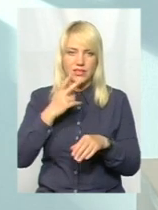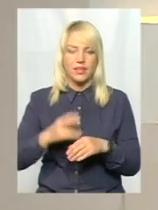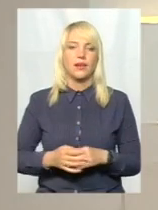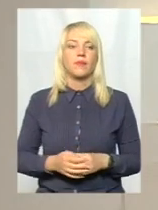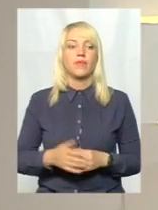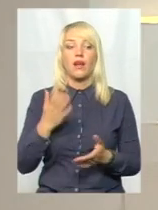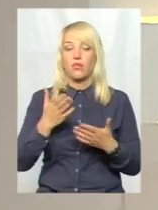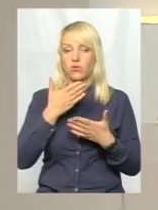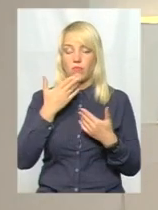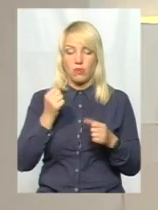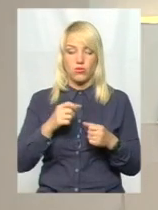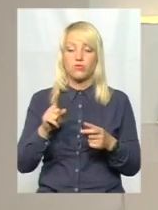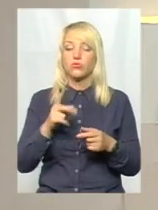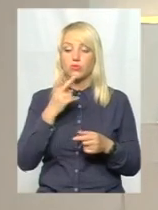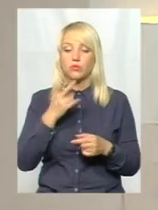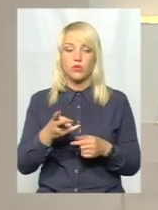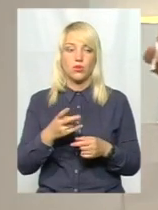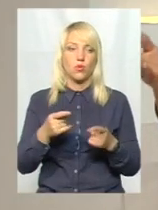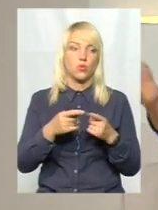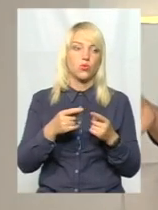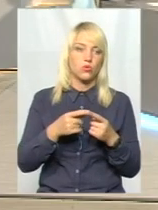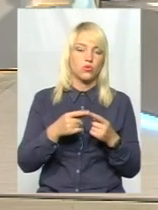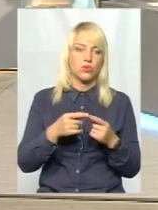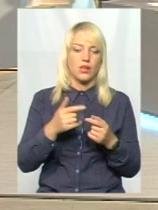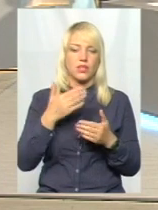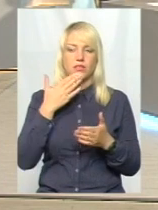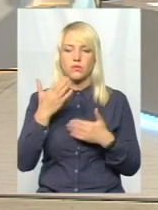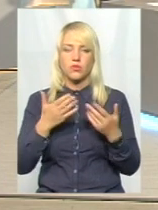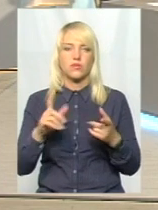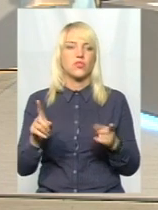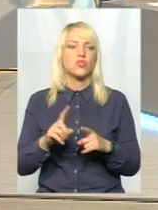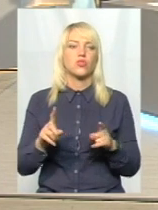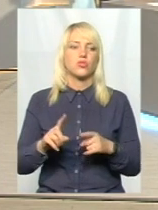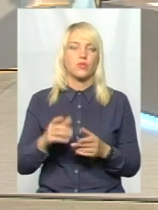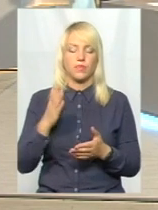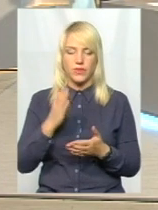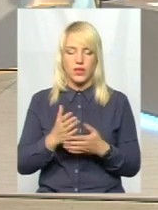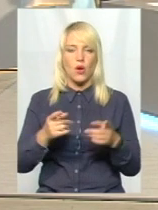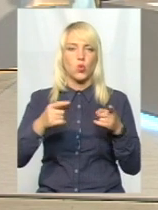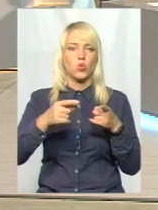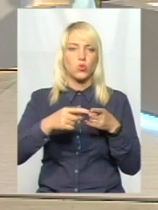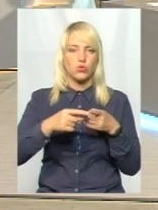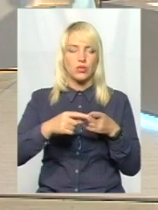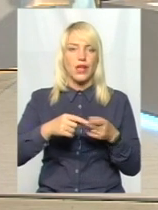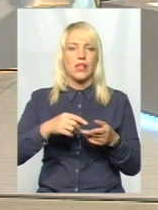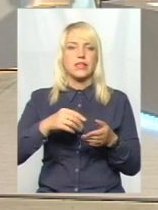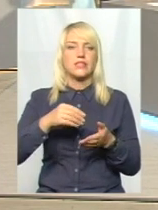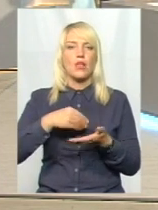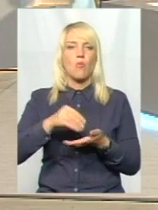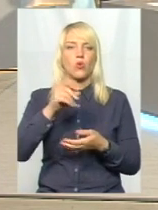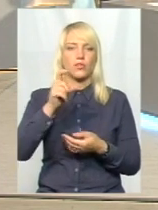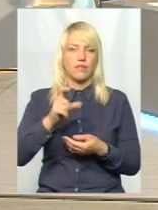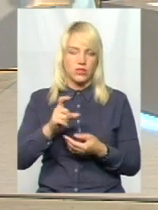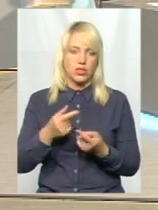до прикладу, немає можливості, от ми зайшли, що, куточок споживача, чи там, можливо, якісь інші заклади? Звичайно, є куточок споживача, є куточок, в якому